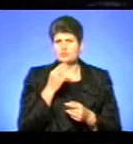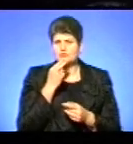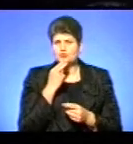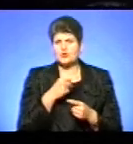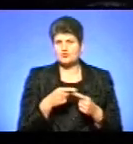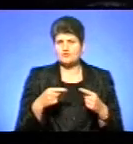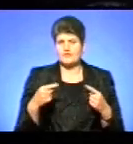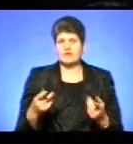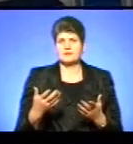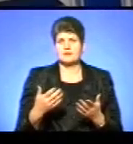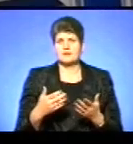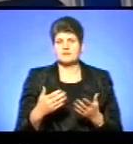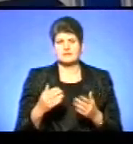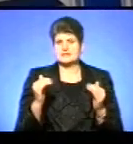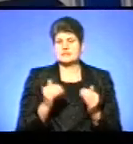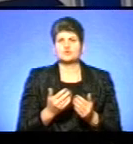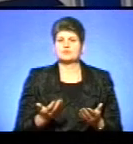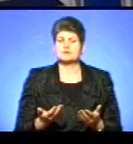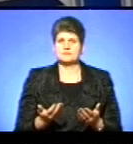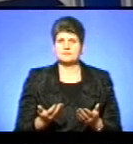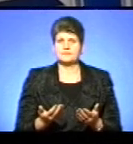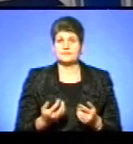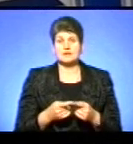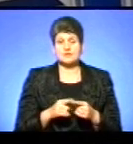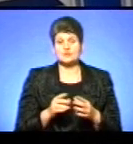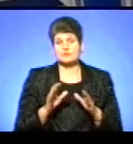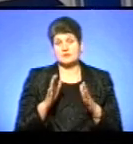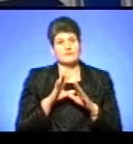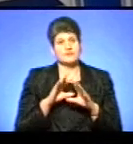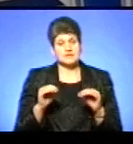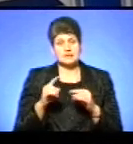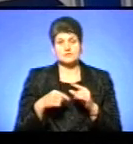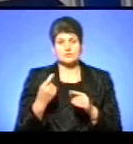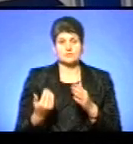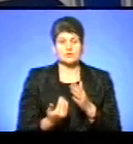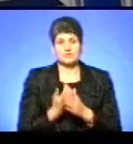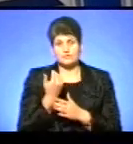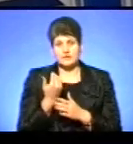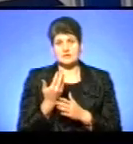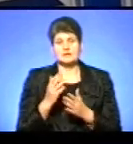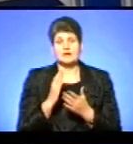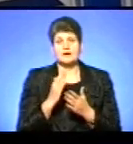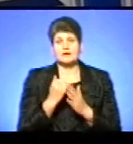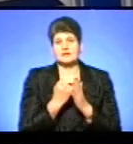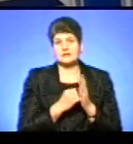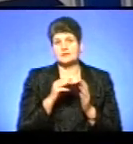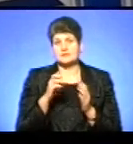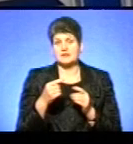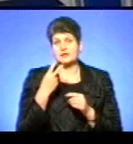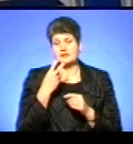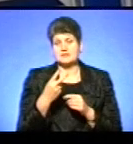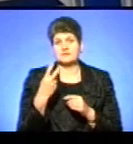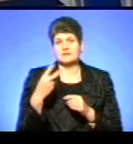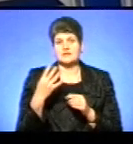харчування якісні не знижується. І на цьому в мене все. Наступне інформаційне оновлення на каналі ТТБ. Дивіться о 20.40.